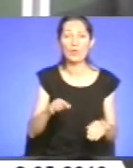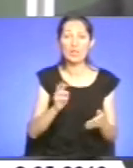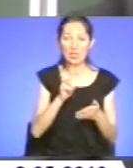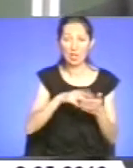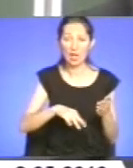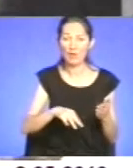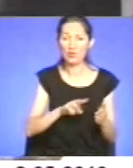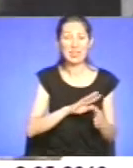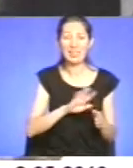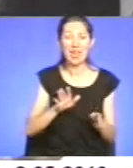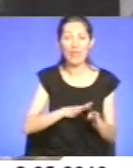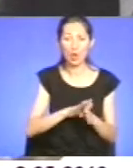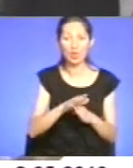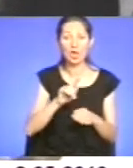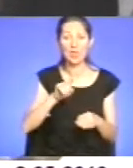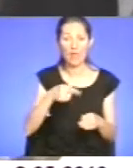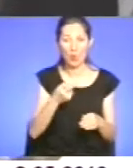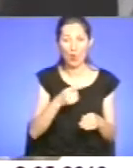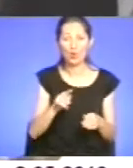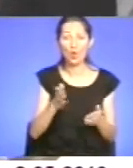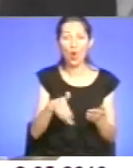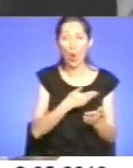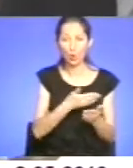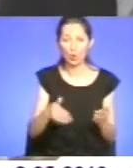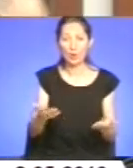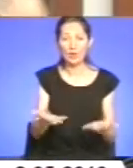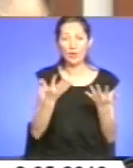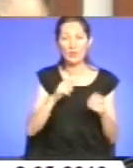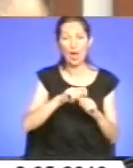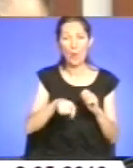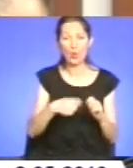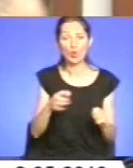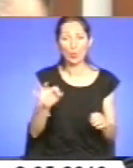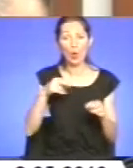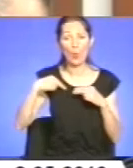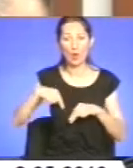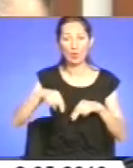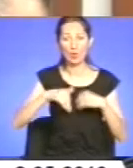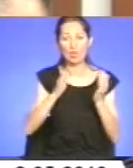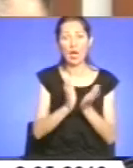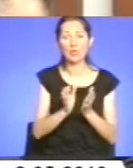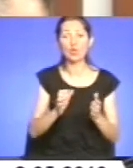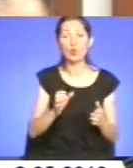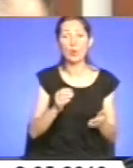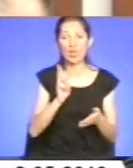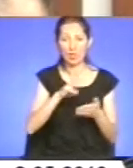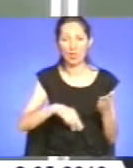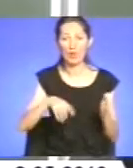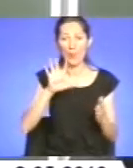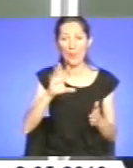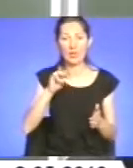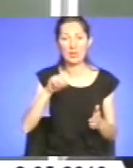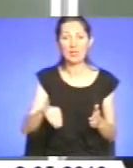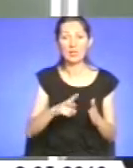щодо усунення виявлених порушень законодавства про працю. Загальна сума штрафів становить 5 270 гривень.